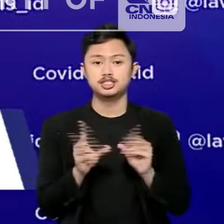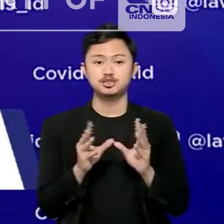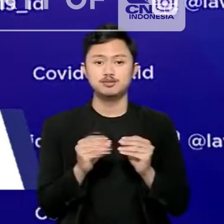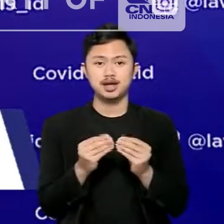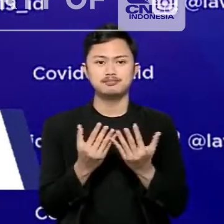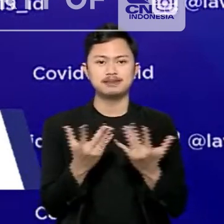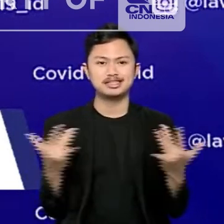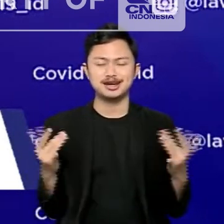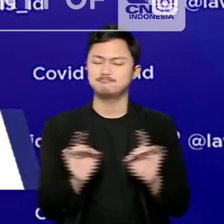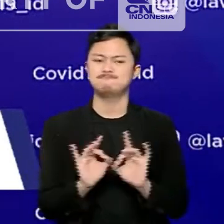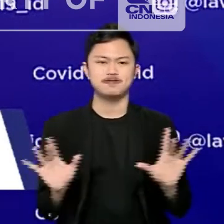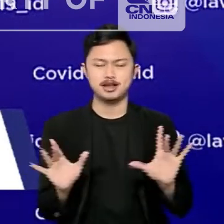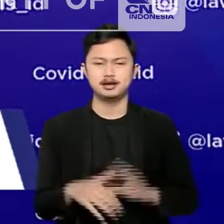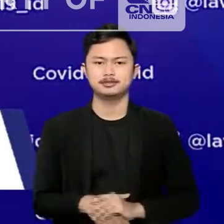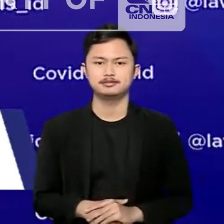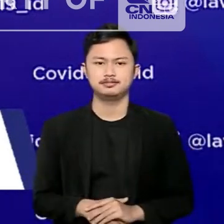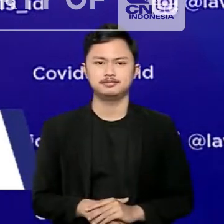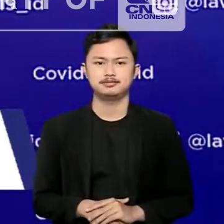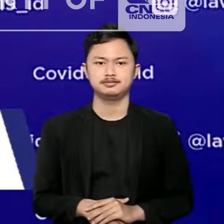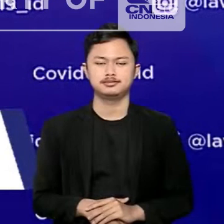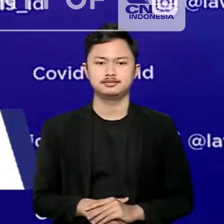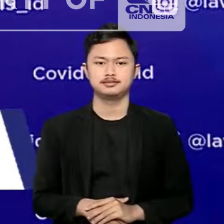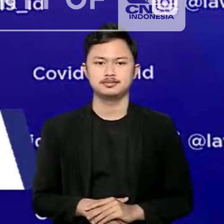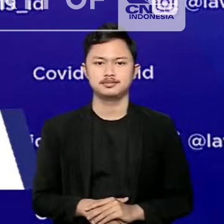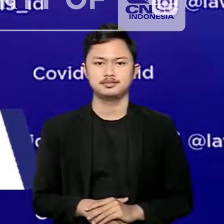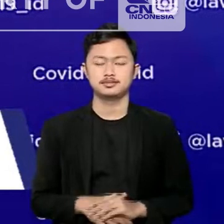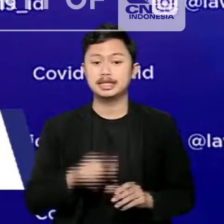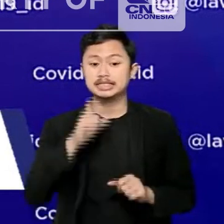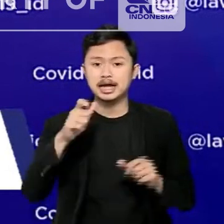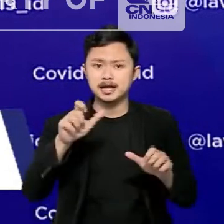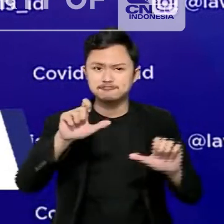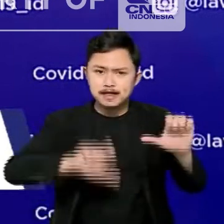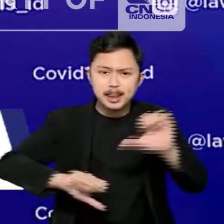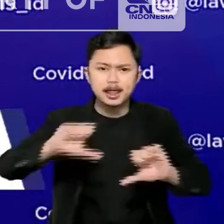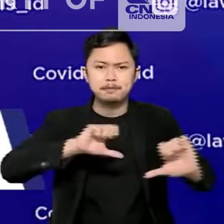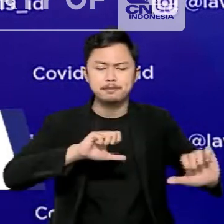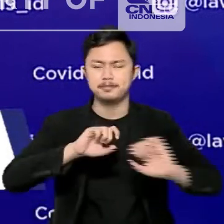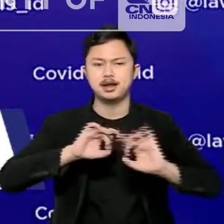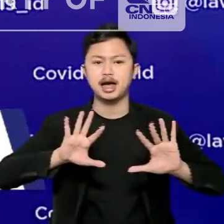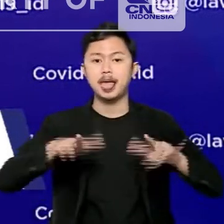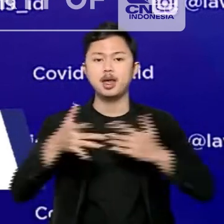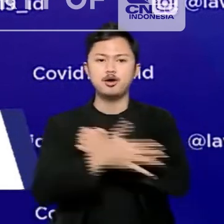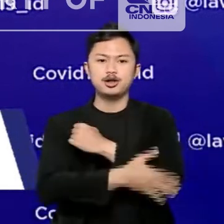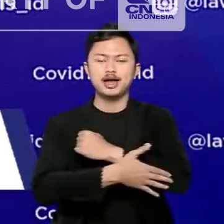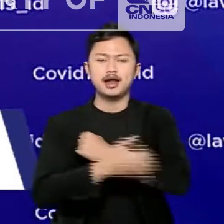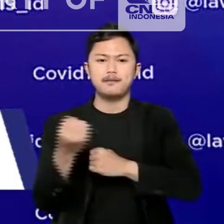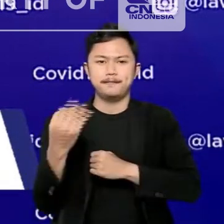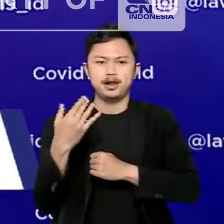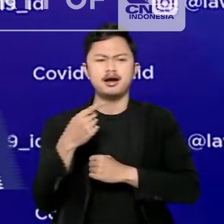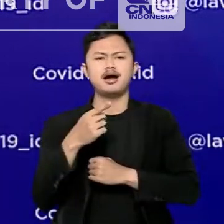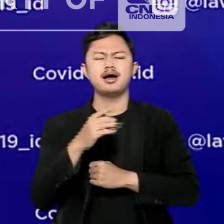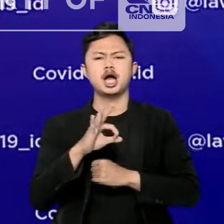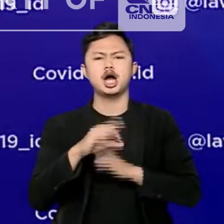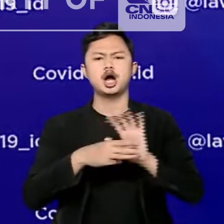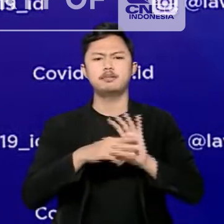populasi penduduk, serta perbedaan metode sampling. Termasuk di dalam negara yang mengkonfirmasi adanya